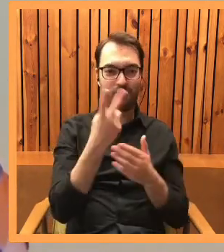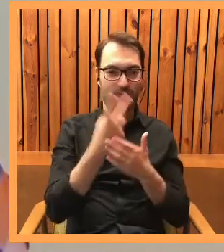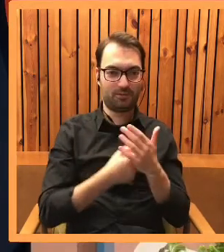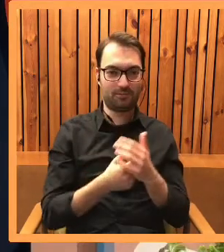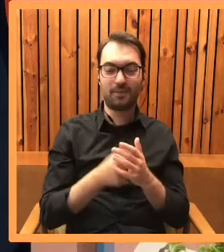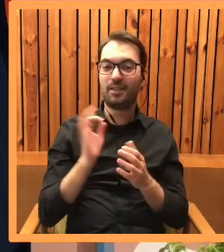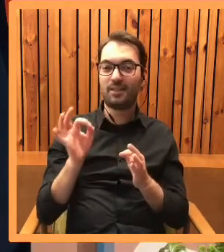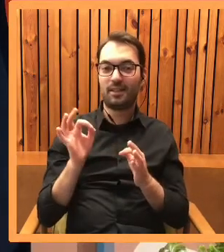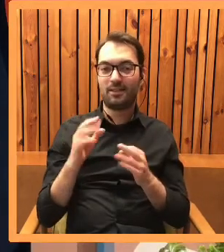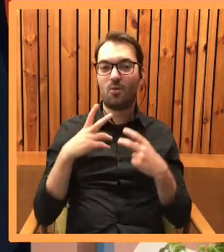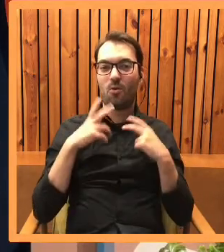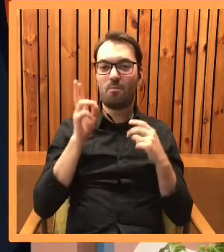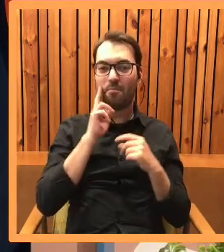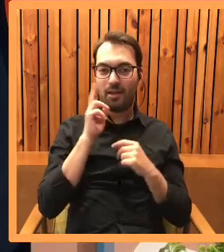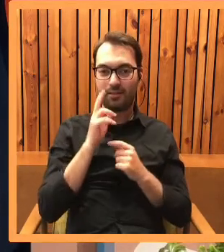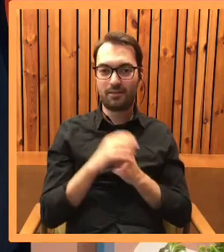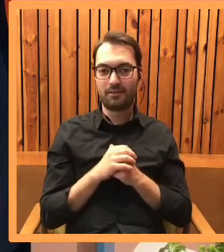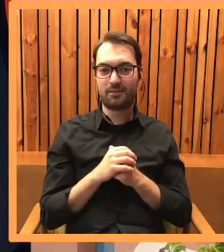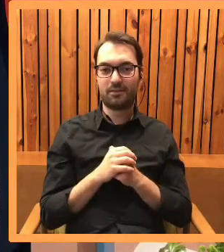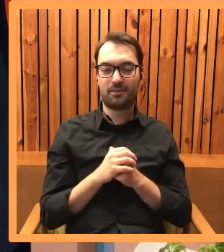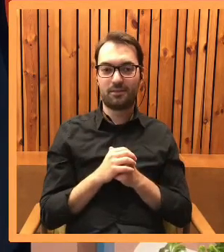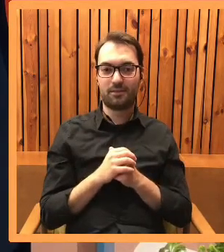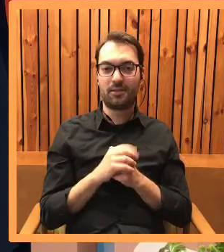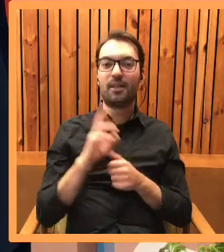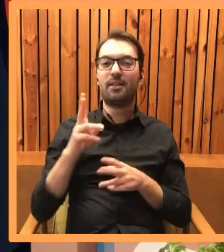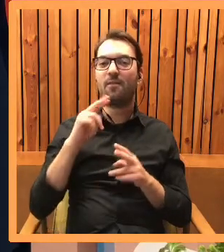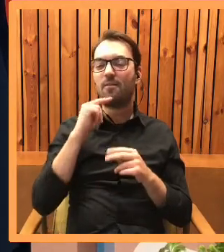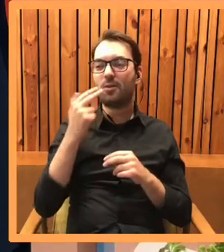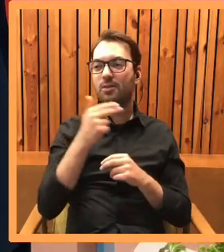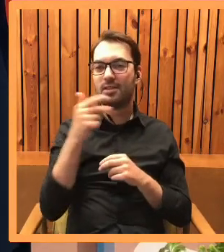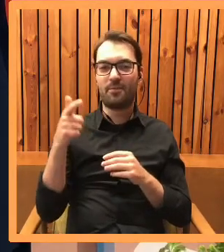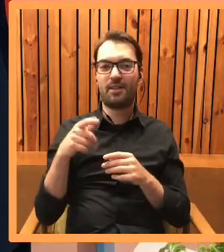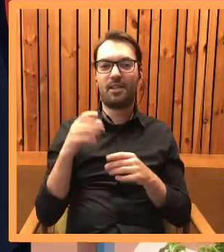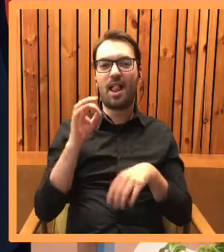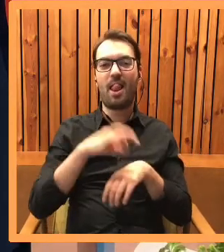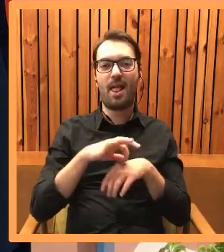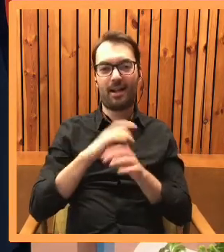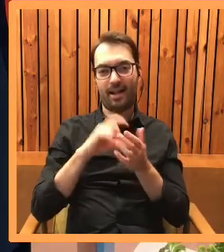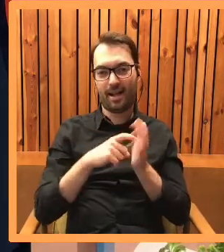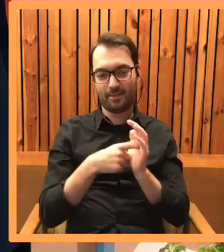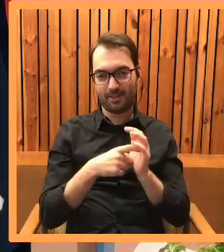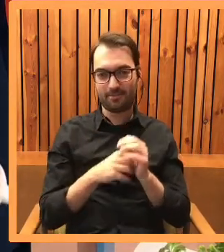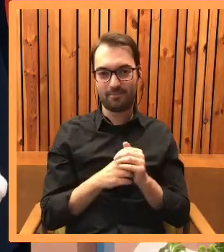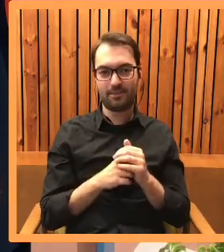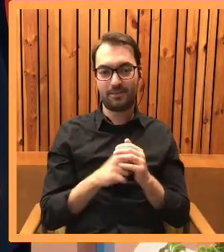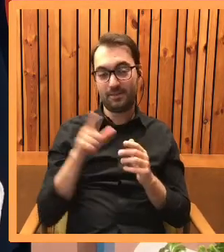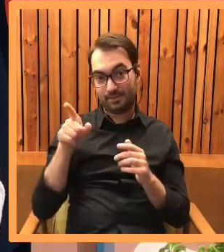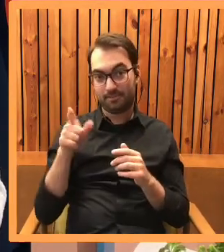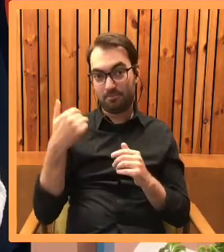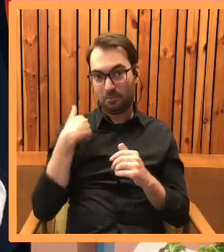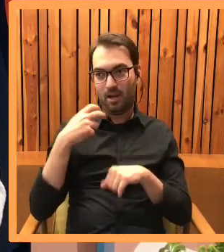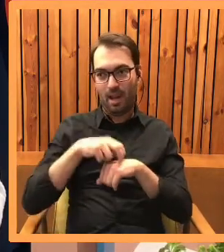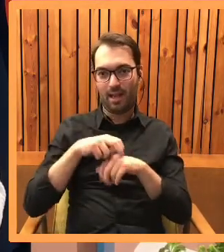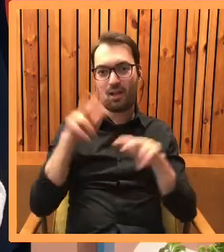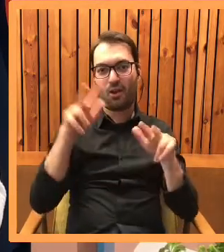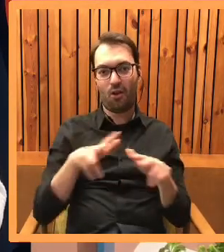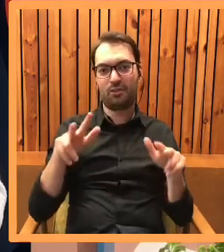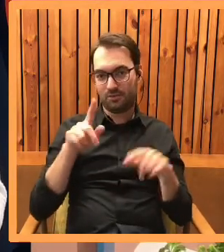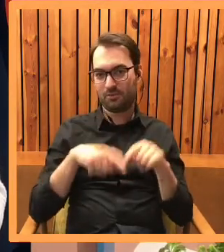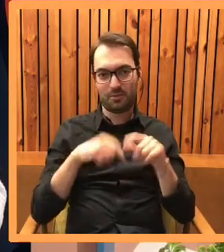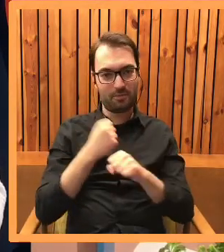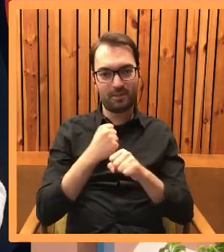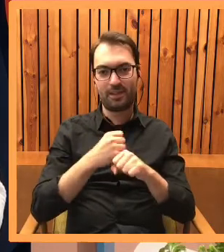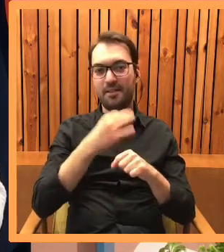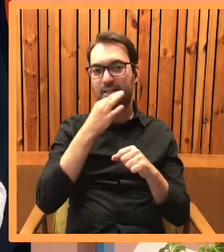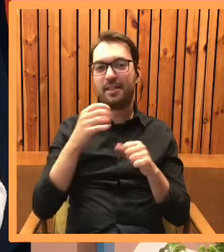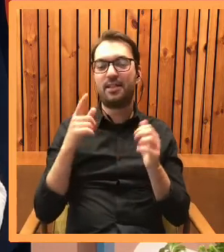Teraz, Kasiu, jesteś na urlopie macierzyńskim, ale wrócę też do tego momentu gabinetu lekarskiego i Ciebie w roli lekarza rodzinnego. Jak